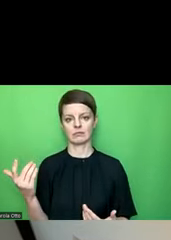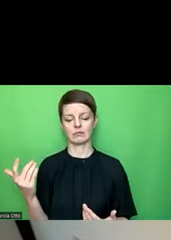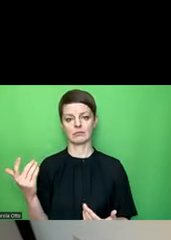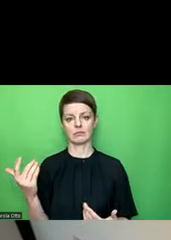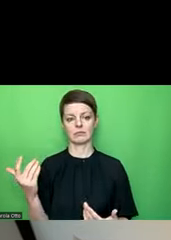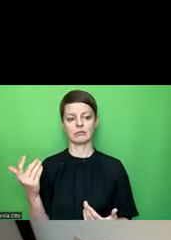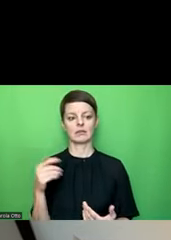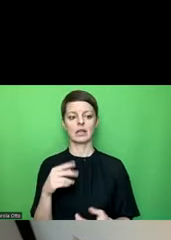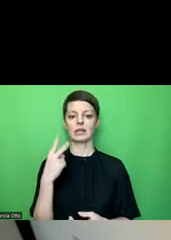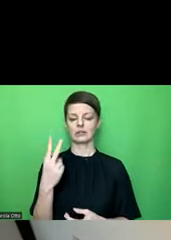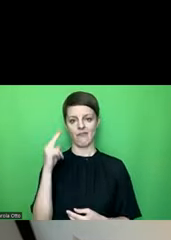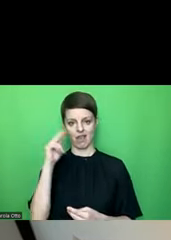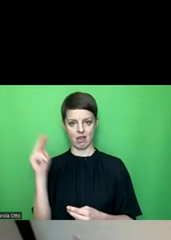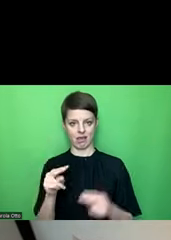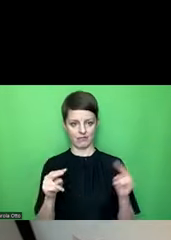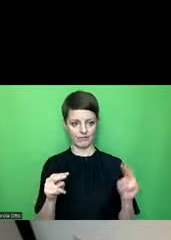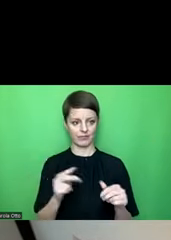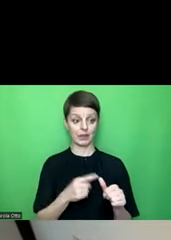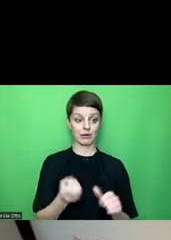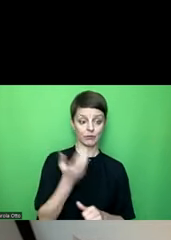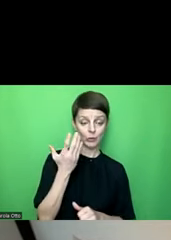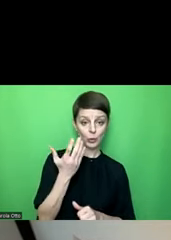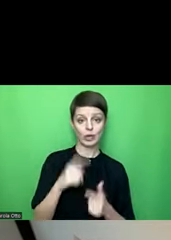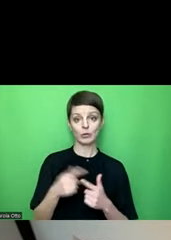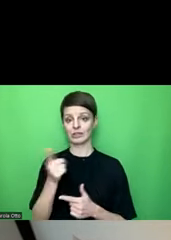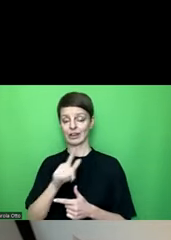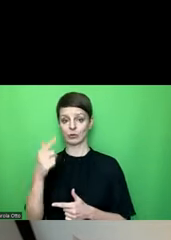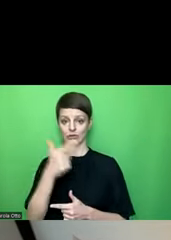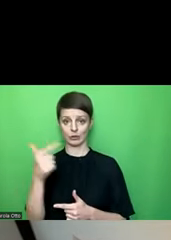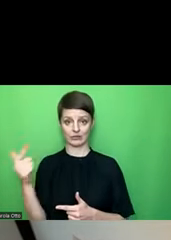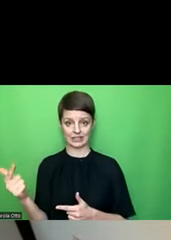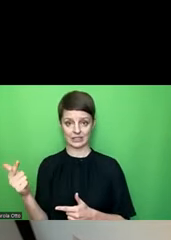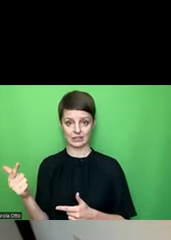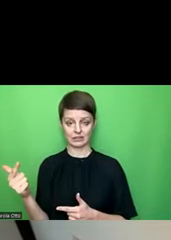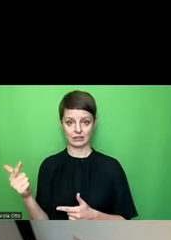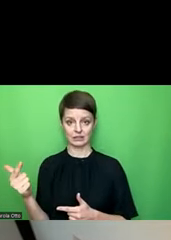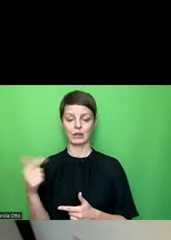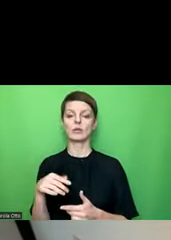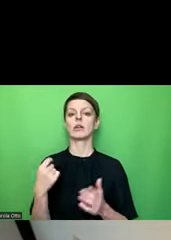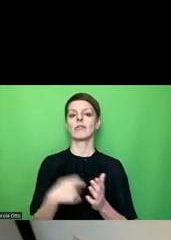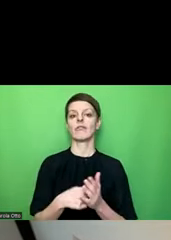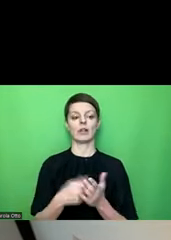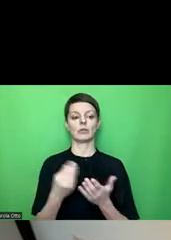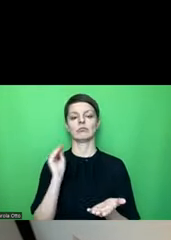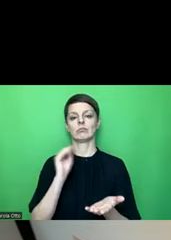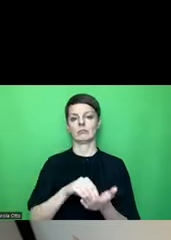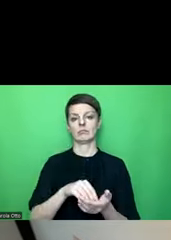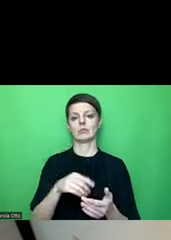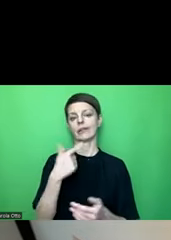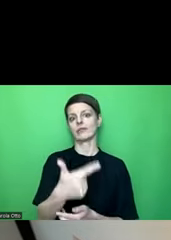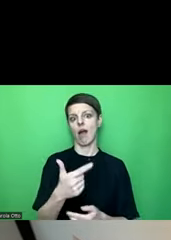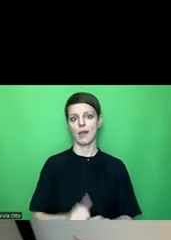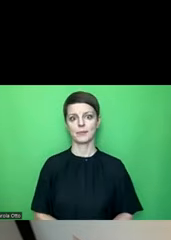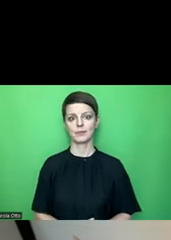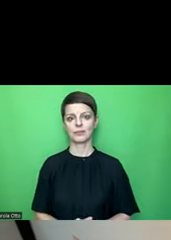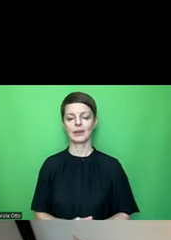Dann habe ich zwei Dimensionen hier, einmal Frühling und einmal 2022. Und dann kann ich den Wert dazu angeben, nämlich zwei. Übrigens, die